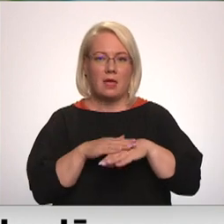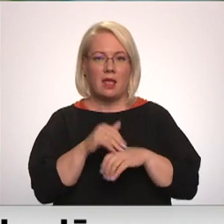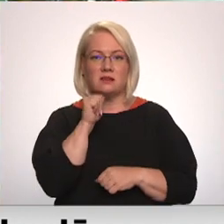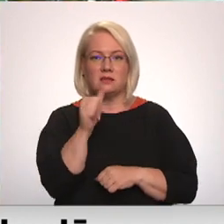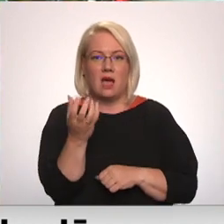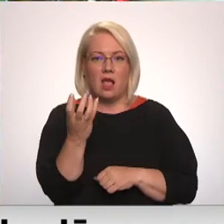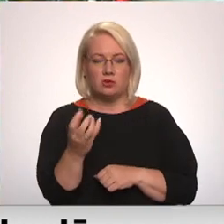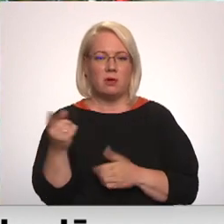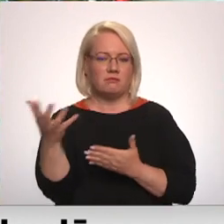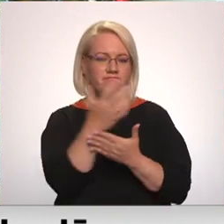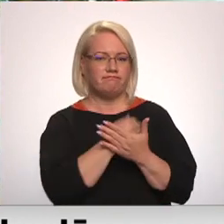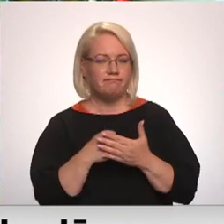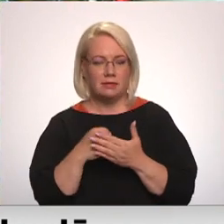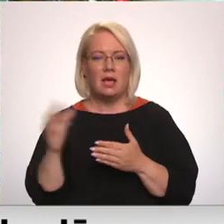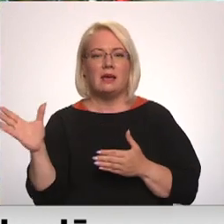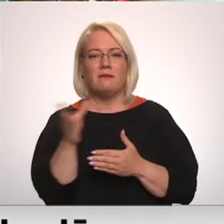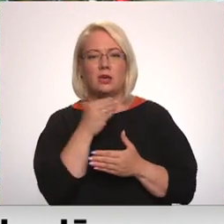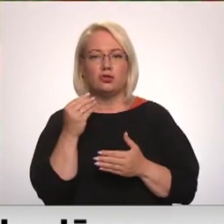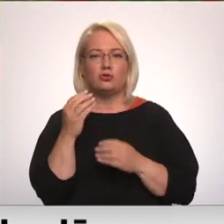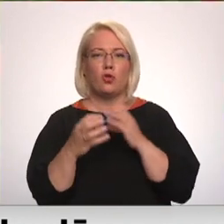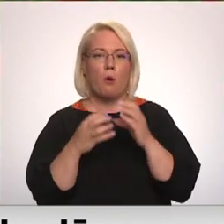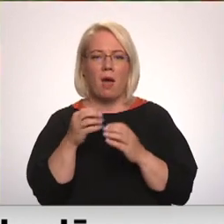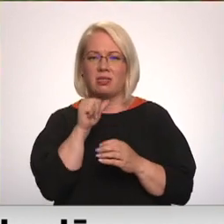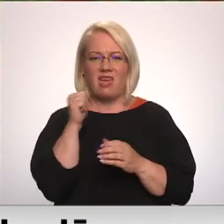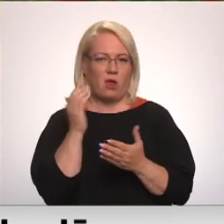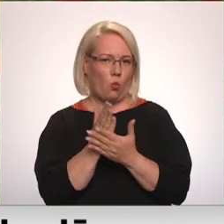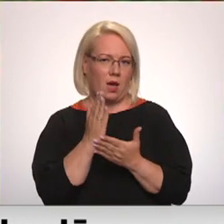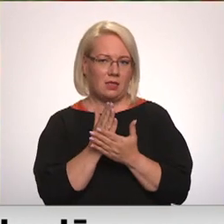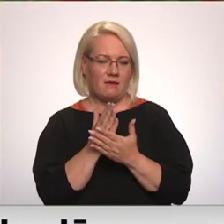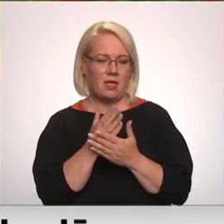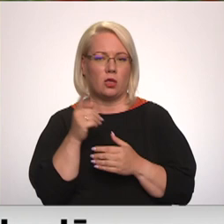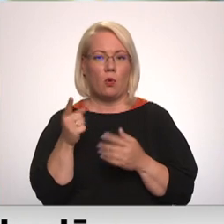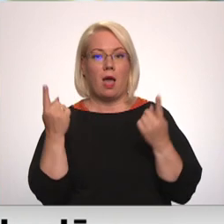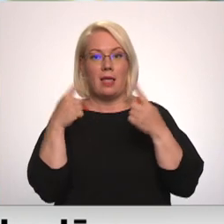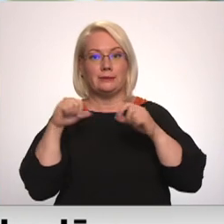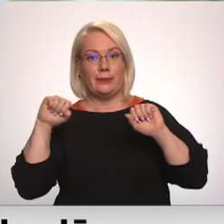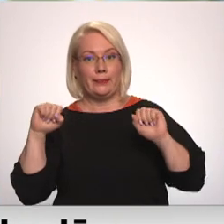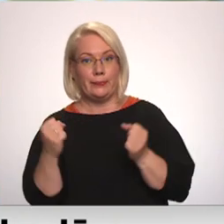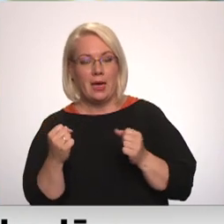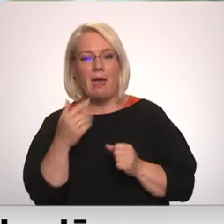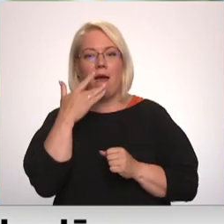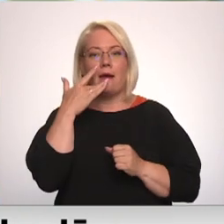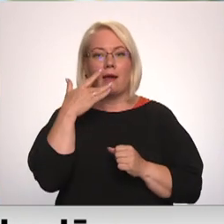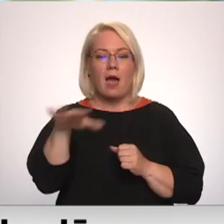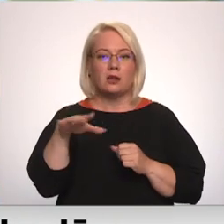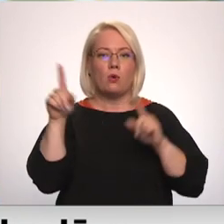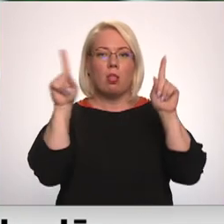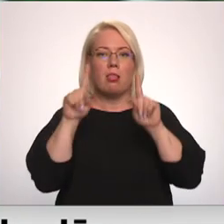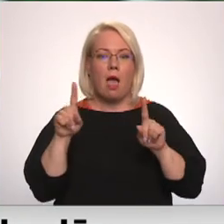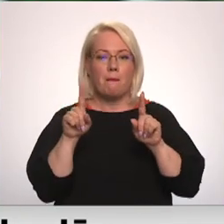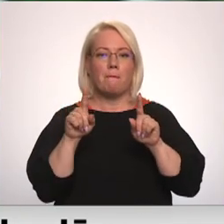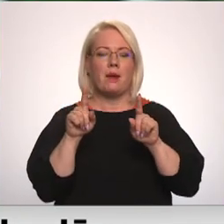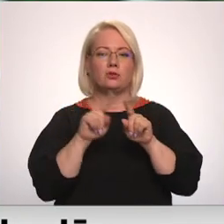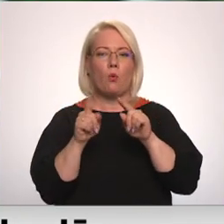nūst. Visus tomātus nogatavināt neizdodas, jo atšķirībā no laika, kad ir vēsāks, karstuma augiem lapas un galotnes jāsaglabā.